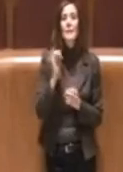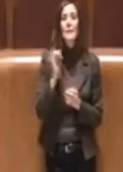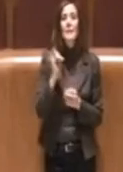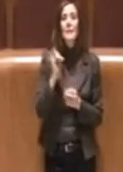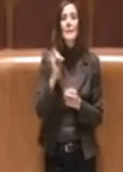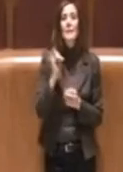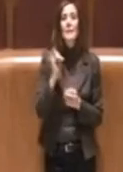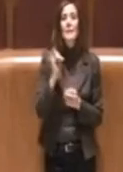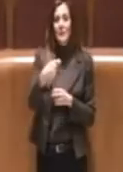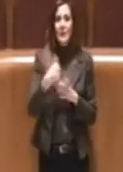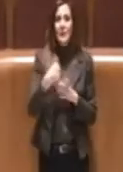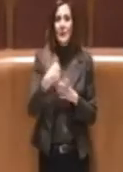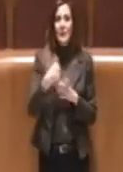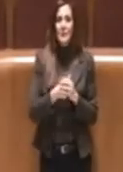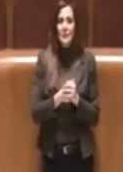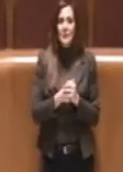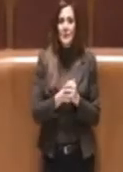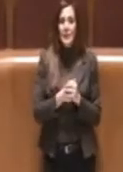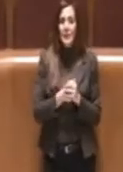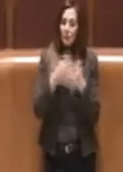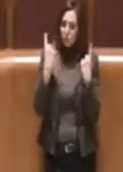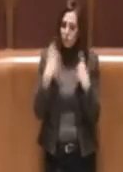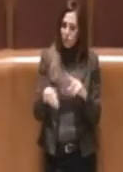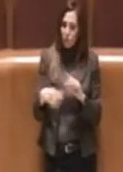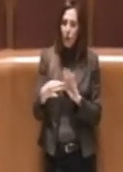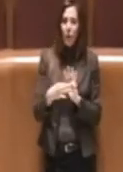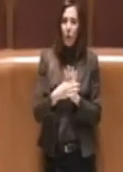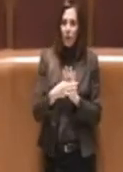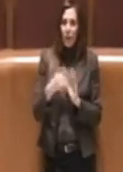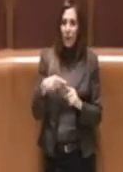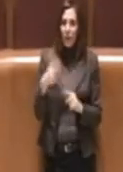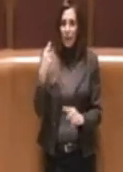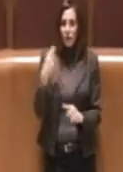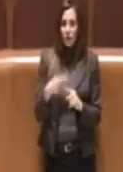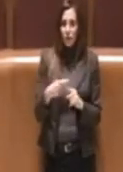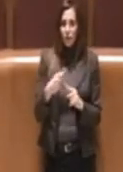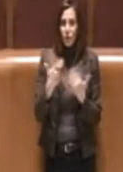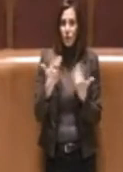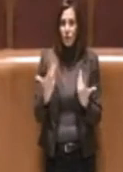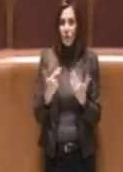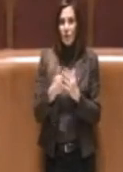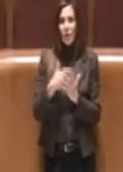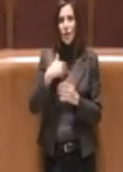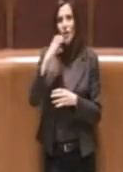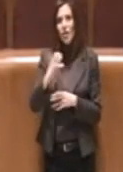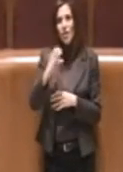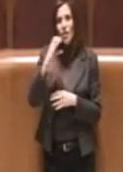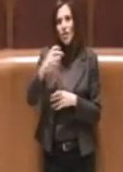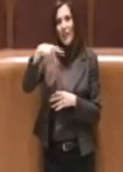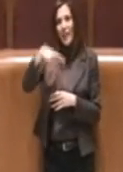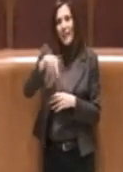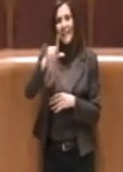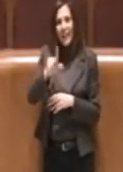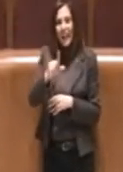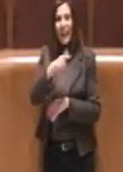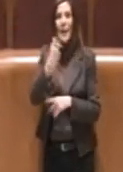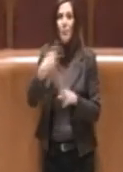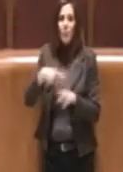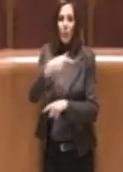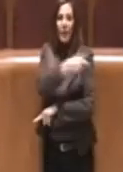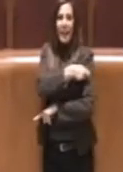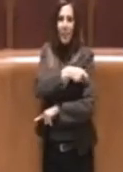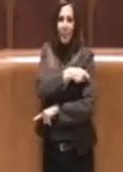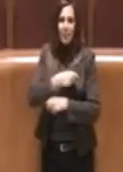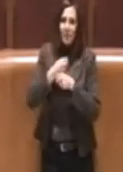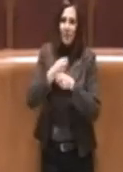Grazie Presidente. Allora, su questo ordine del giorno c'è il CCNL con i rappresentanti di lavoratori della